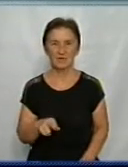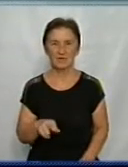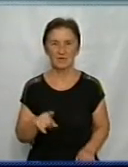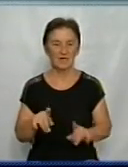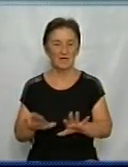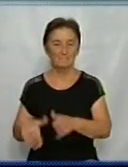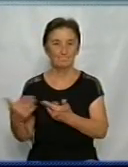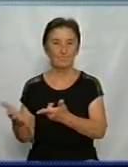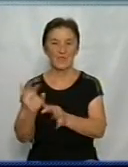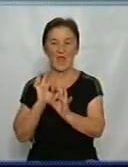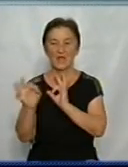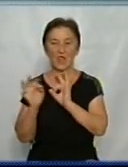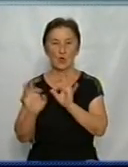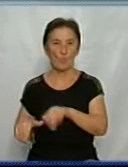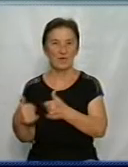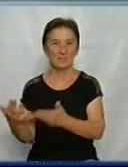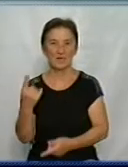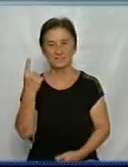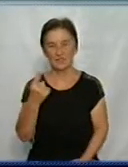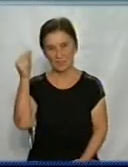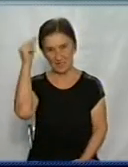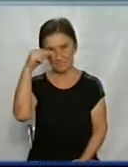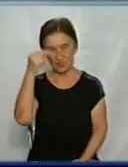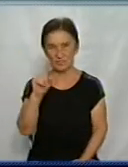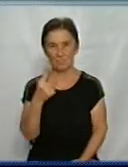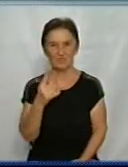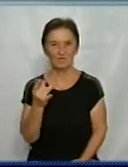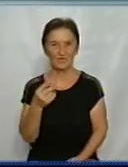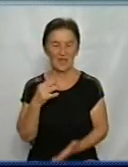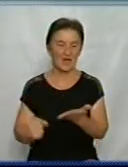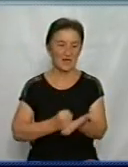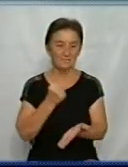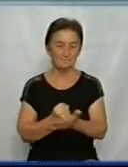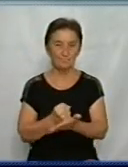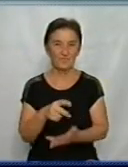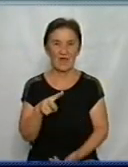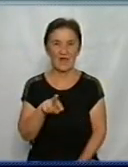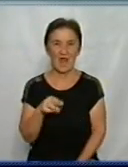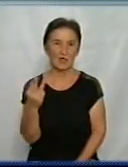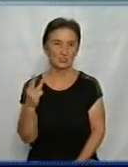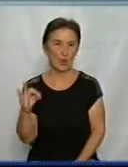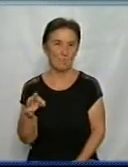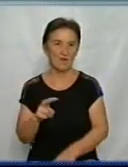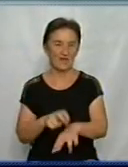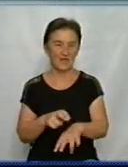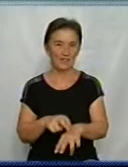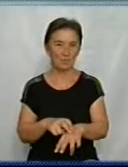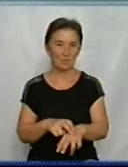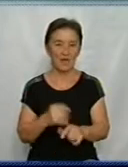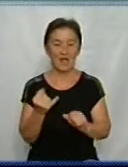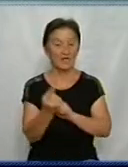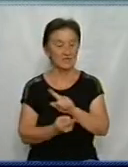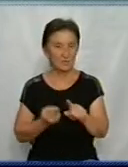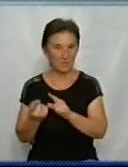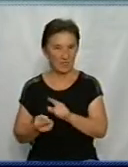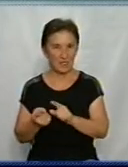рекомендацію щодо організації навчання з 1 вересня, затверджені головним санітарним лікарем Віктором Ляшком. 17 серпня в Україні змінили правила